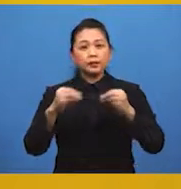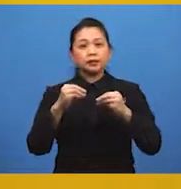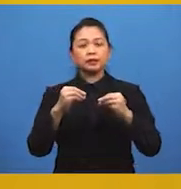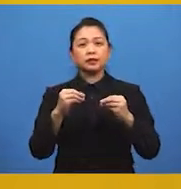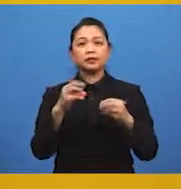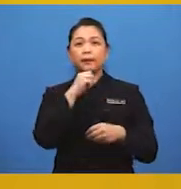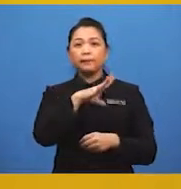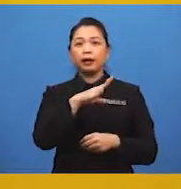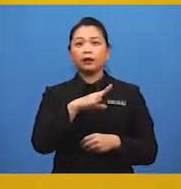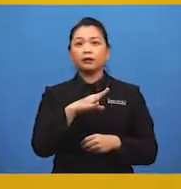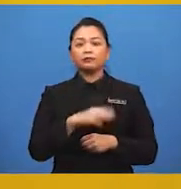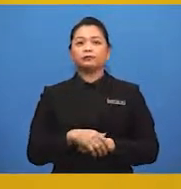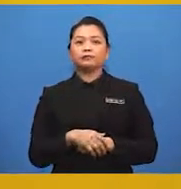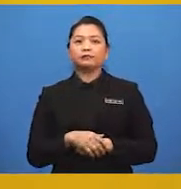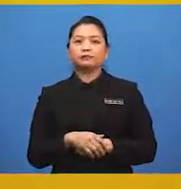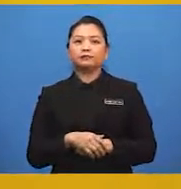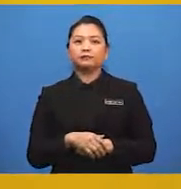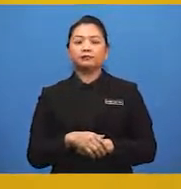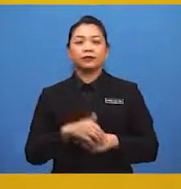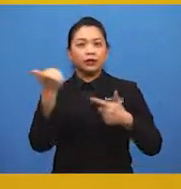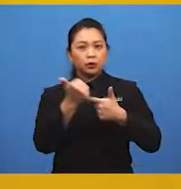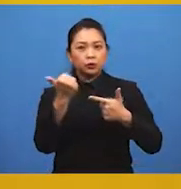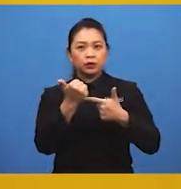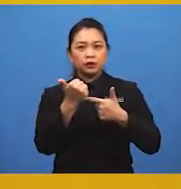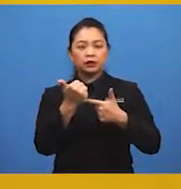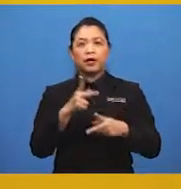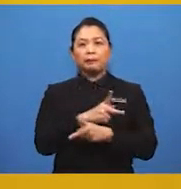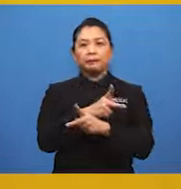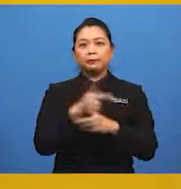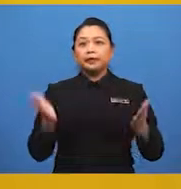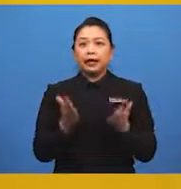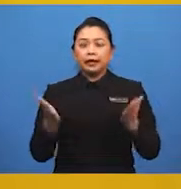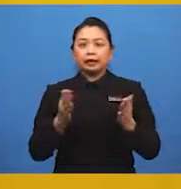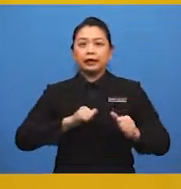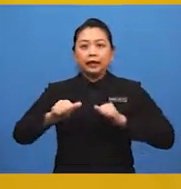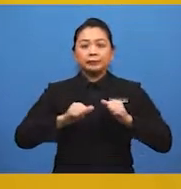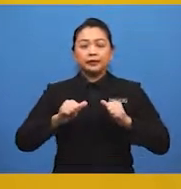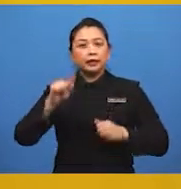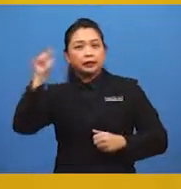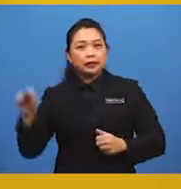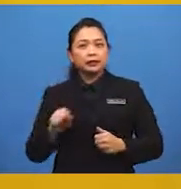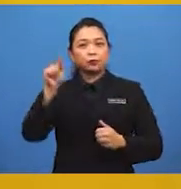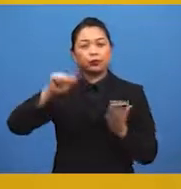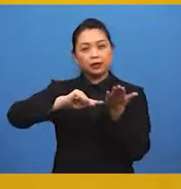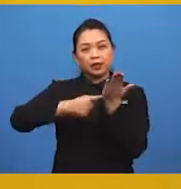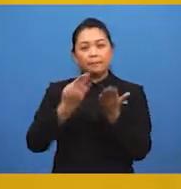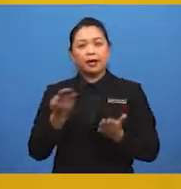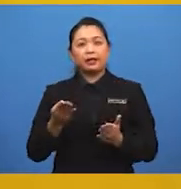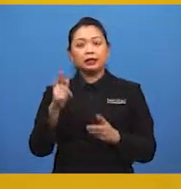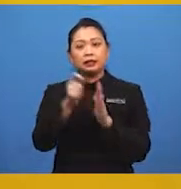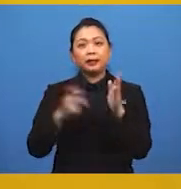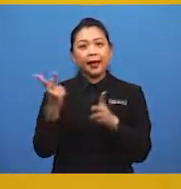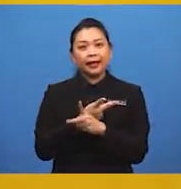tertutup dan terkawar. Yang kedua, menggalakkan amalan kita semula, barangan terpakai